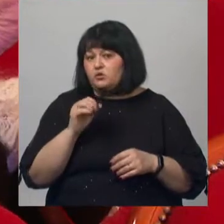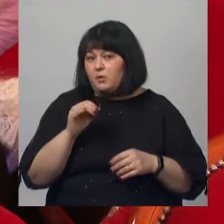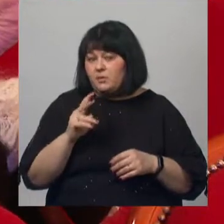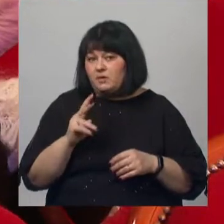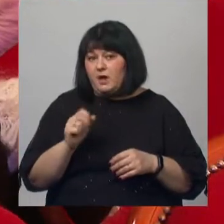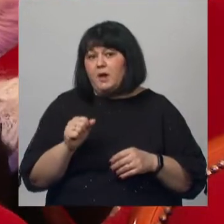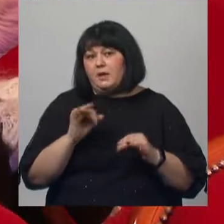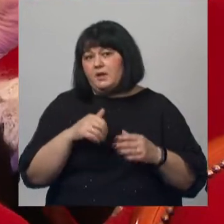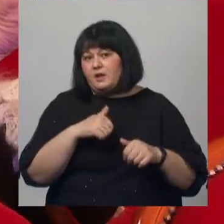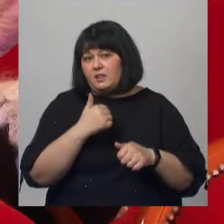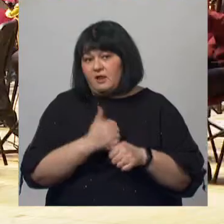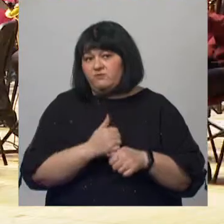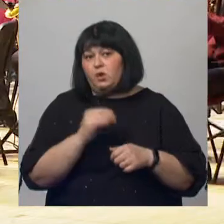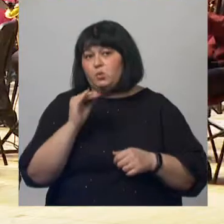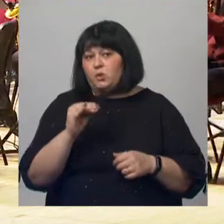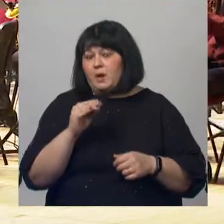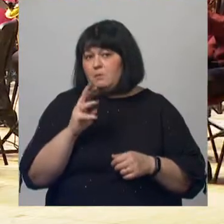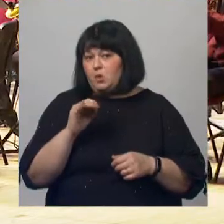главного дирижера Юрия Меркулова.